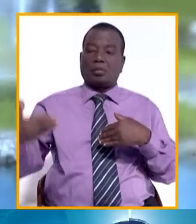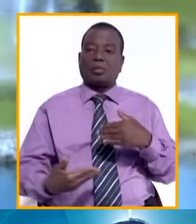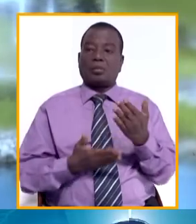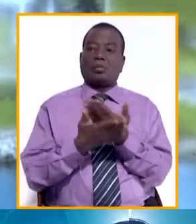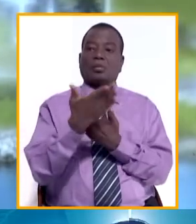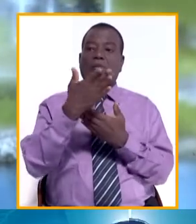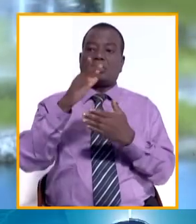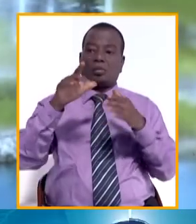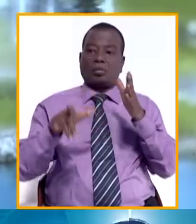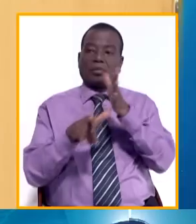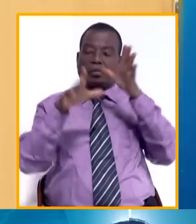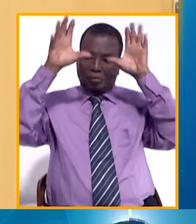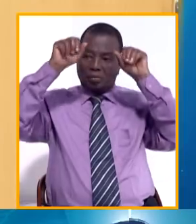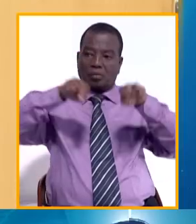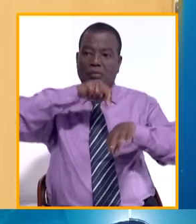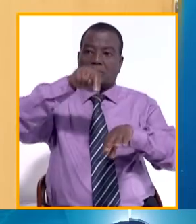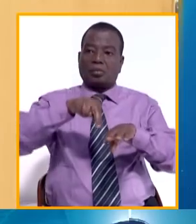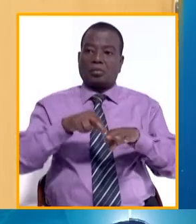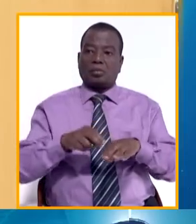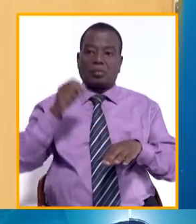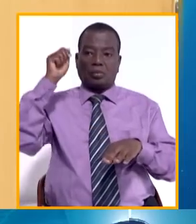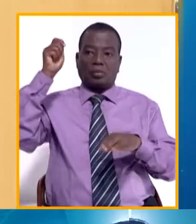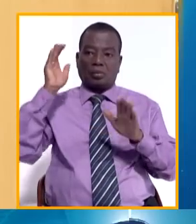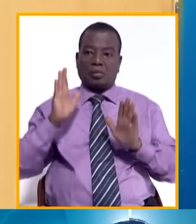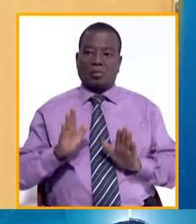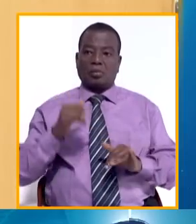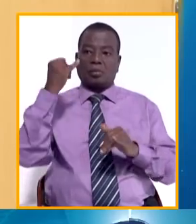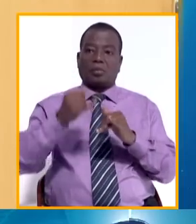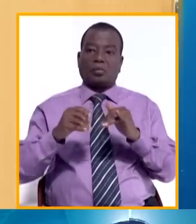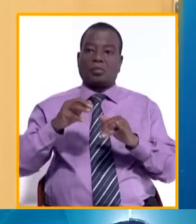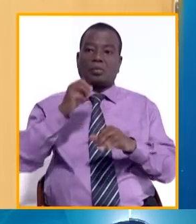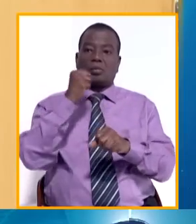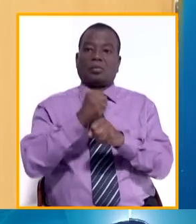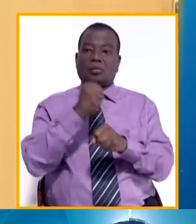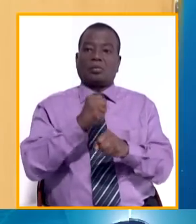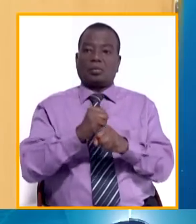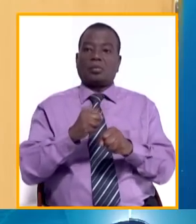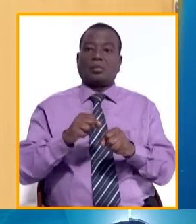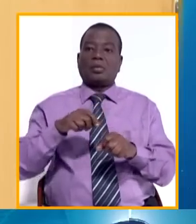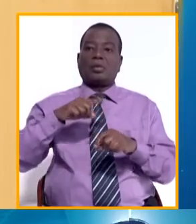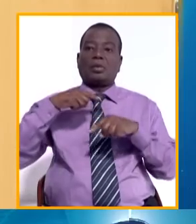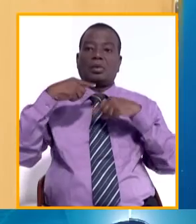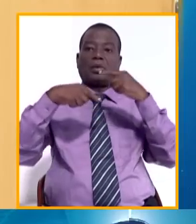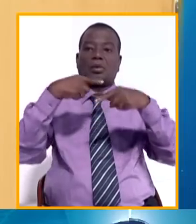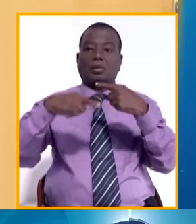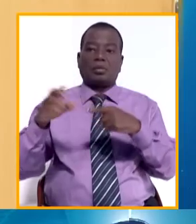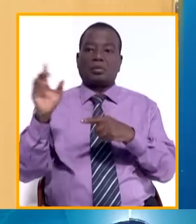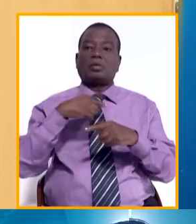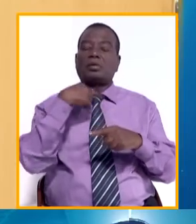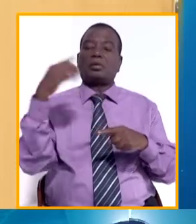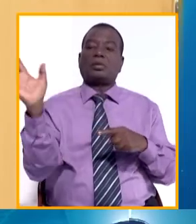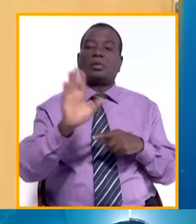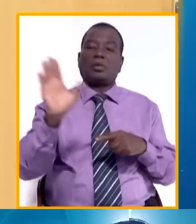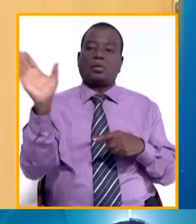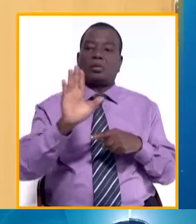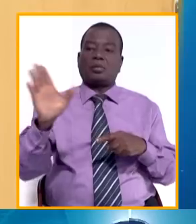-président de la République, Thiemo Khomeliad Kone. Le diplomate américain, en fin de mission dans notre pays, est allé faire ses adieux au vice-président de la République. Richard Bell